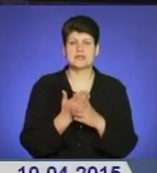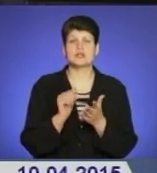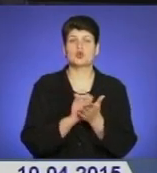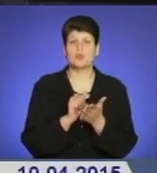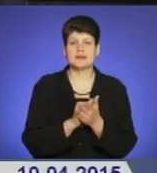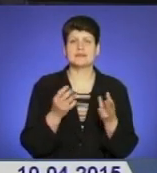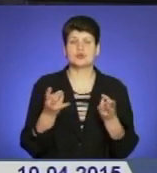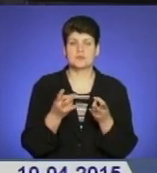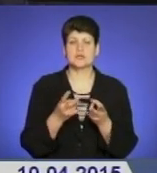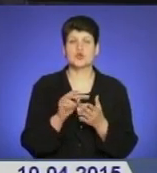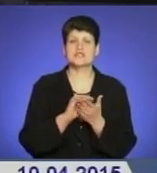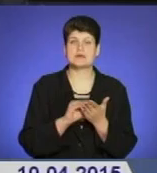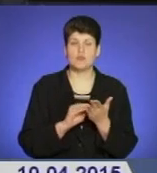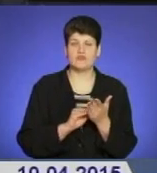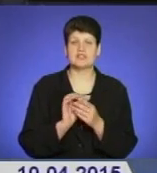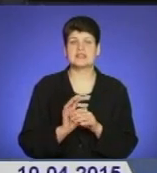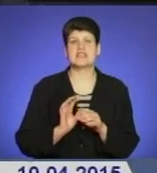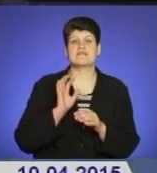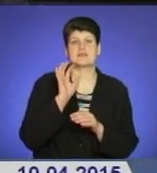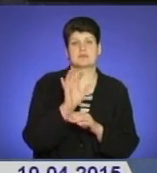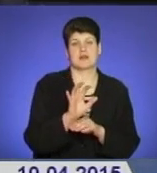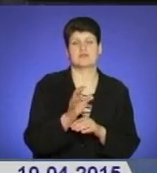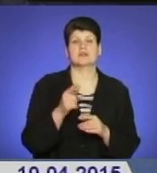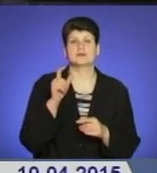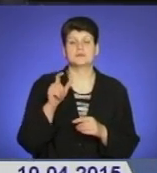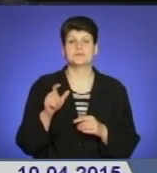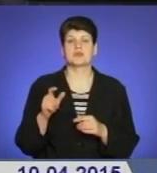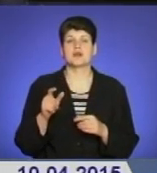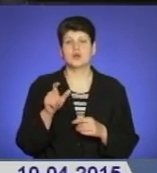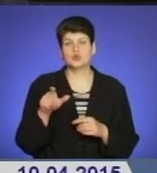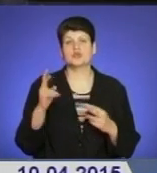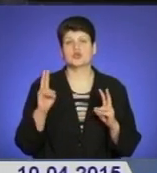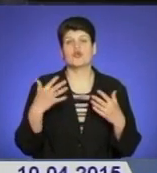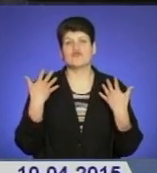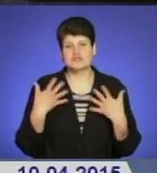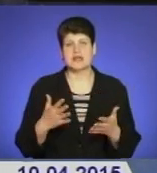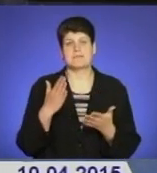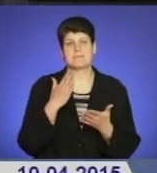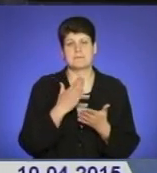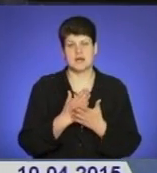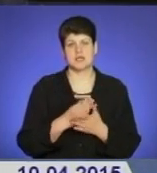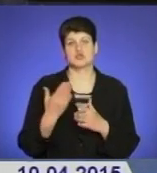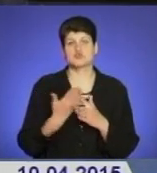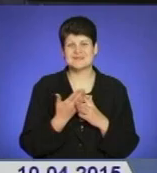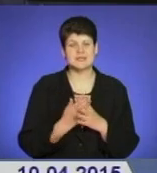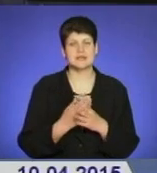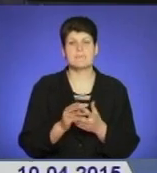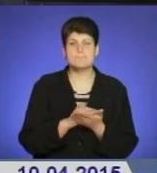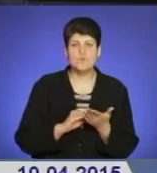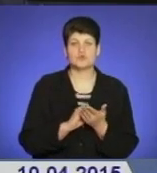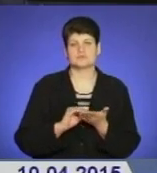заповнити та відправити на зворотню адресу. Краянам, які уже користуються субсидіями, повторно звертатися не потрібно.